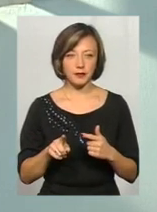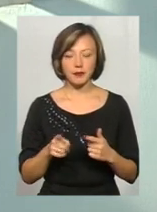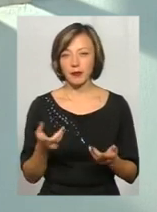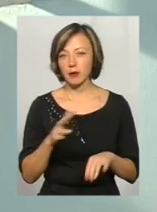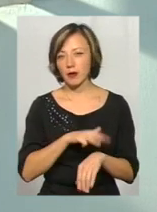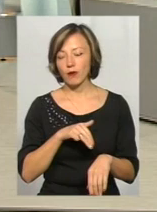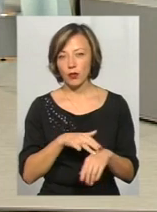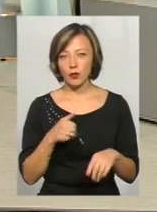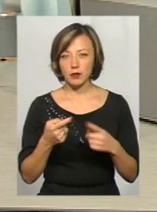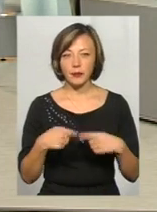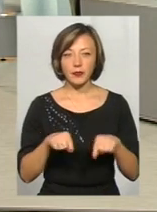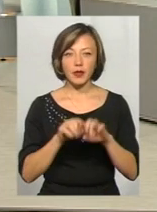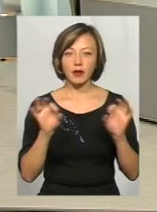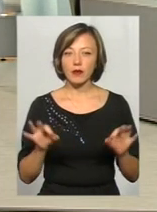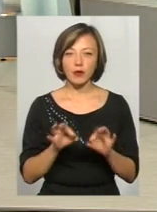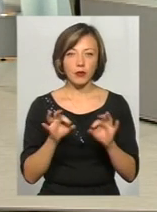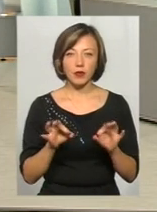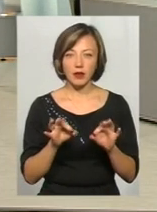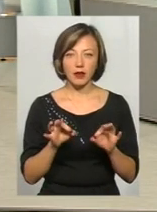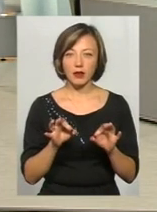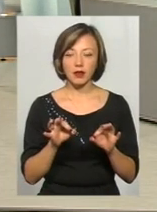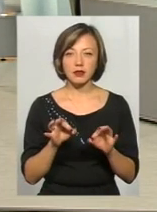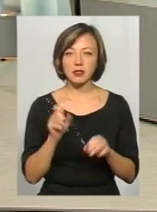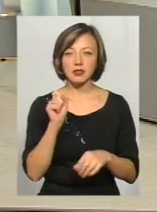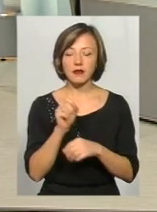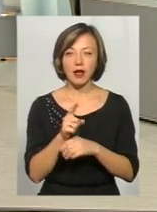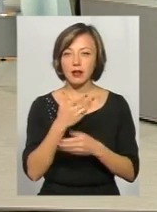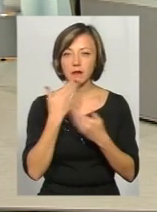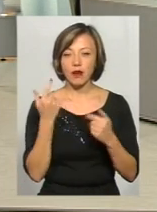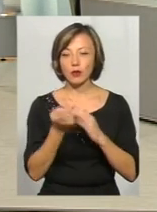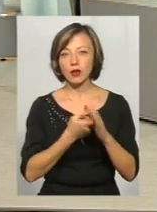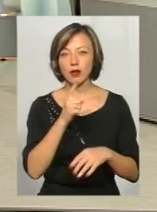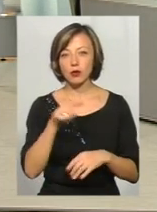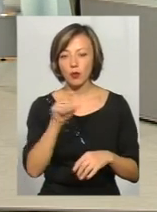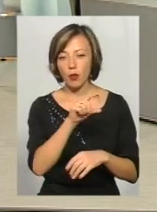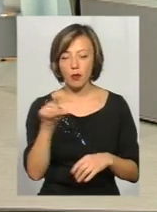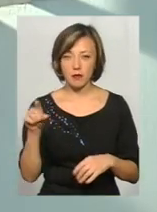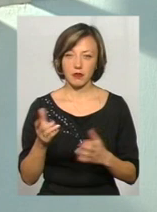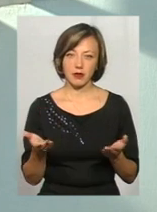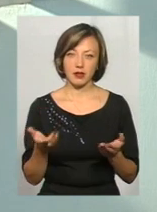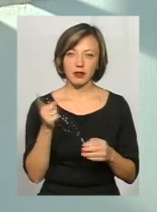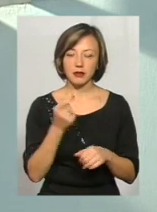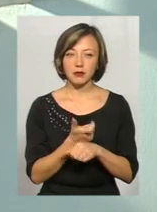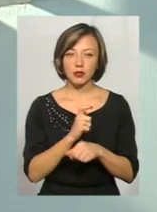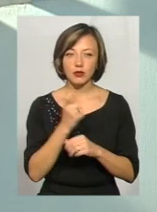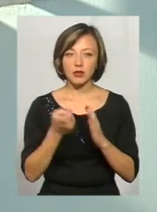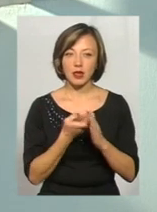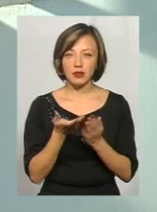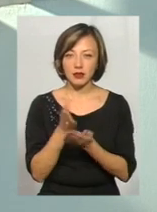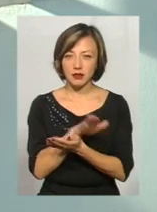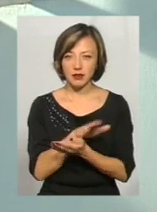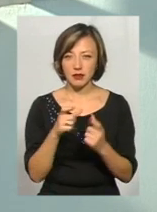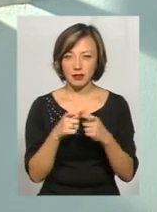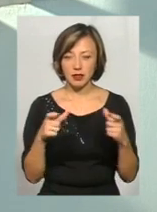правоохоронних органів, ні в коєму разі не стоїть його задача взнати номер вашої карточки, тим більше взнати CV-код,